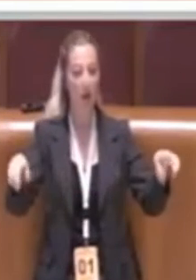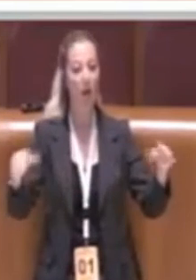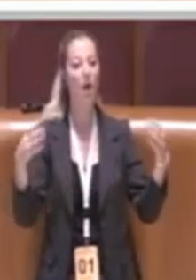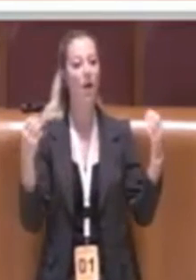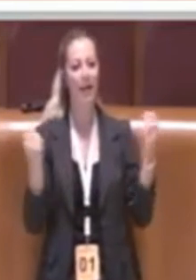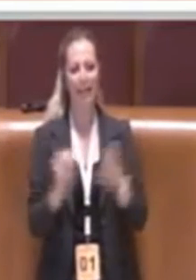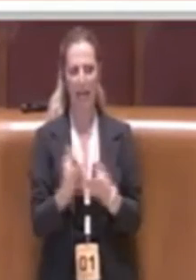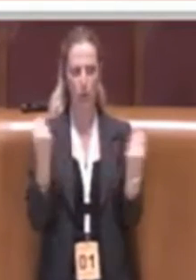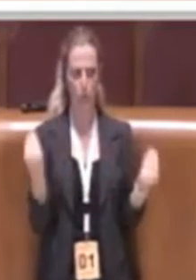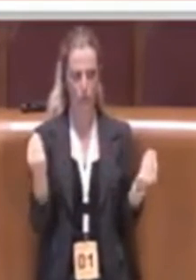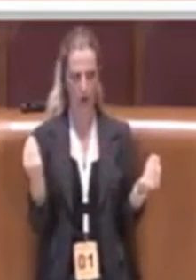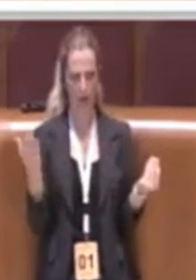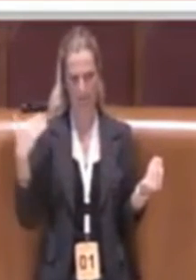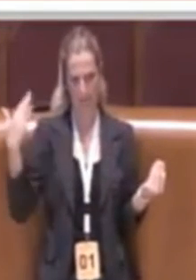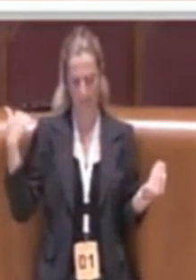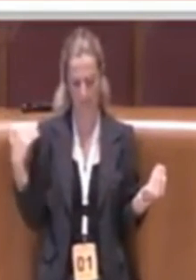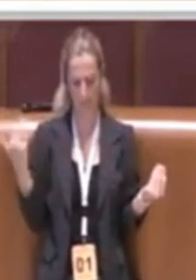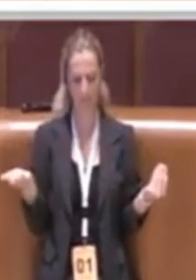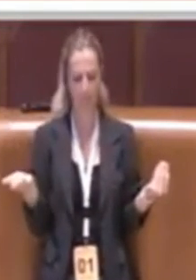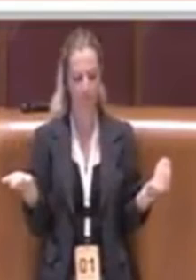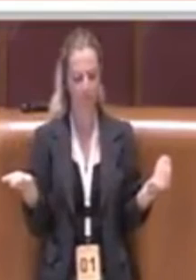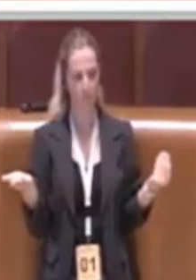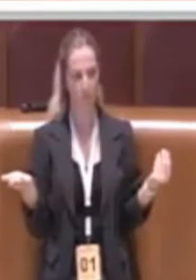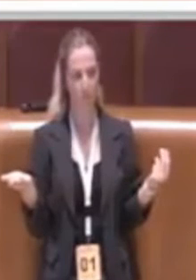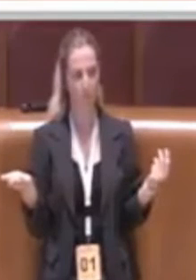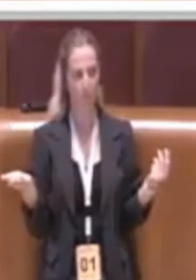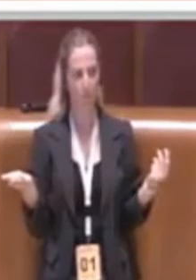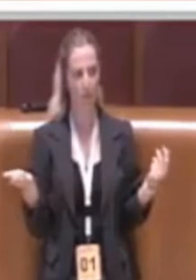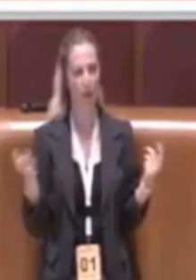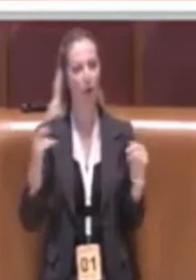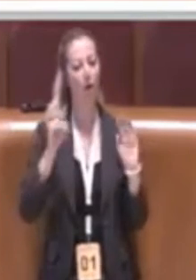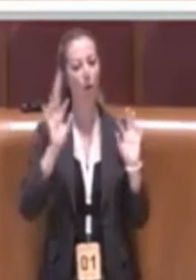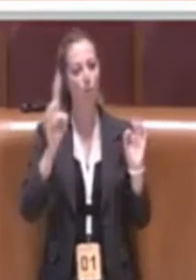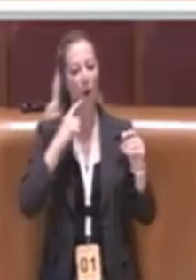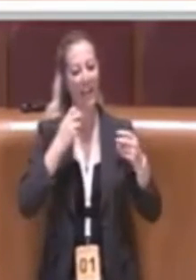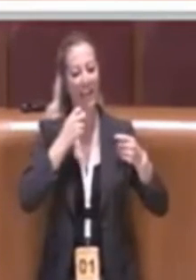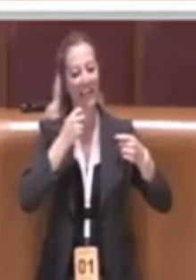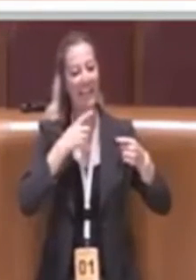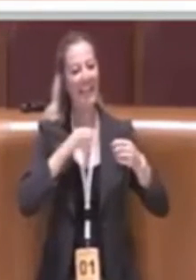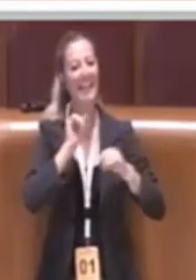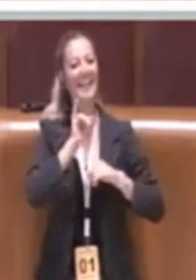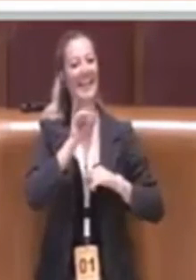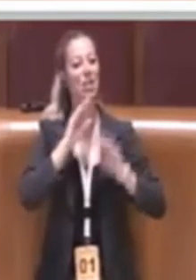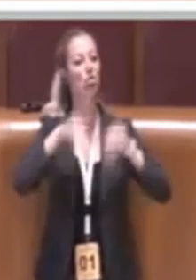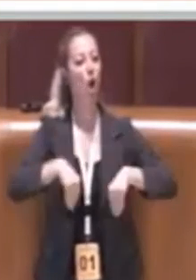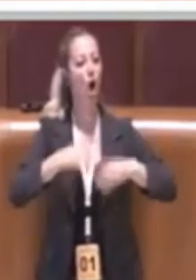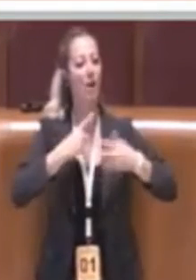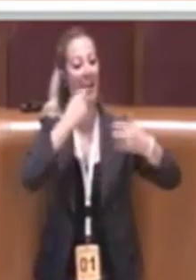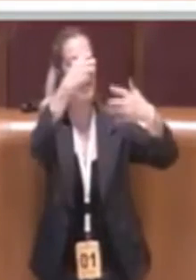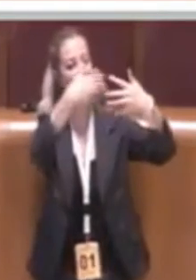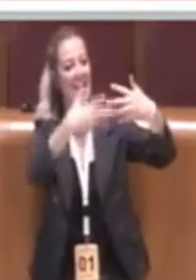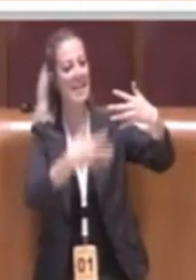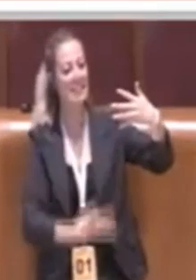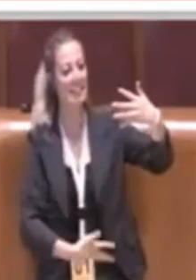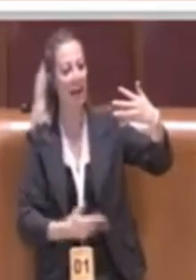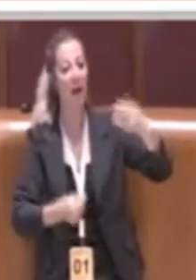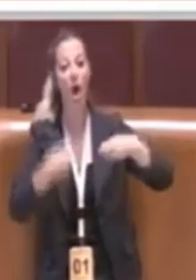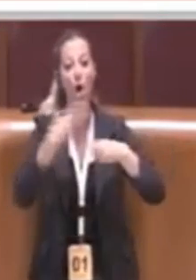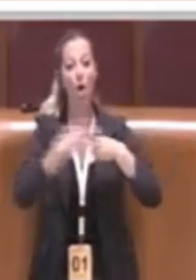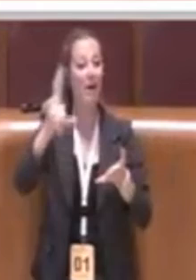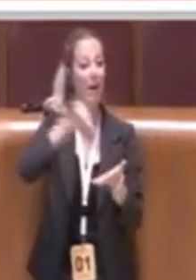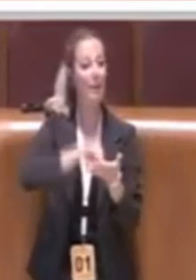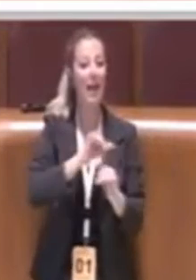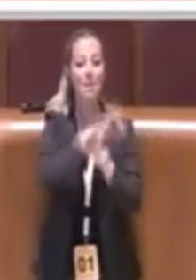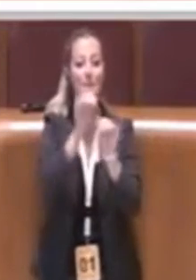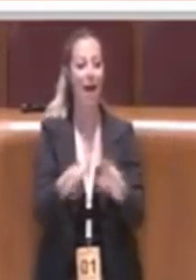cosa successe? Che poi la listia degli idonei sostanzialmente Roma Capitale non l'ha mai